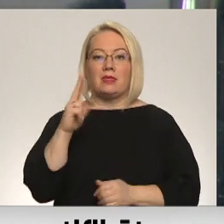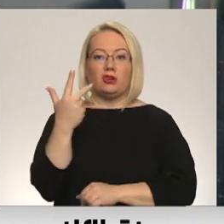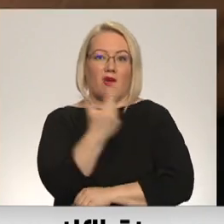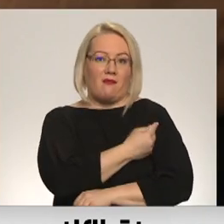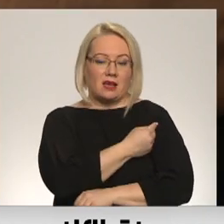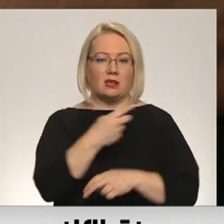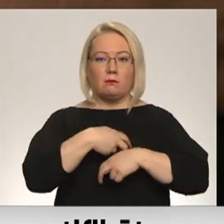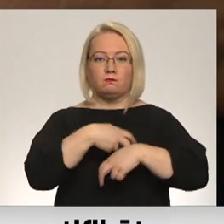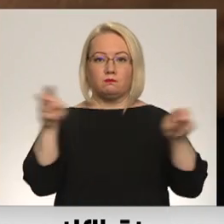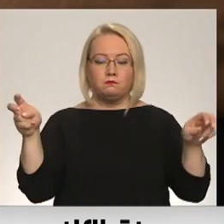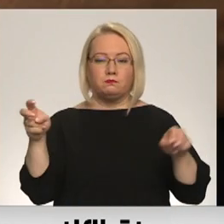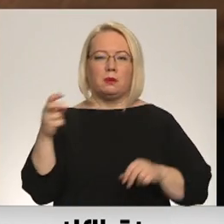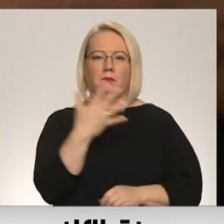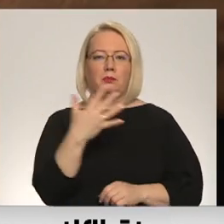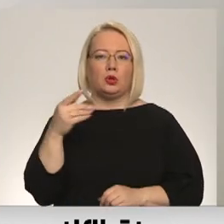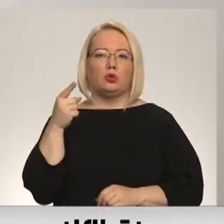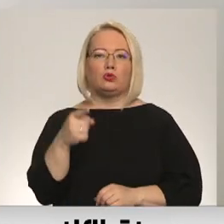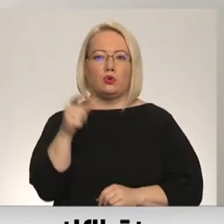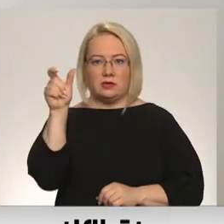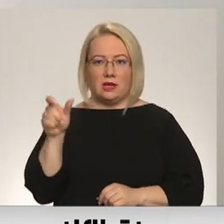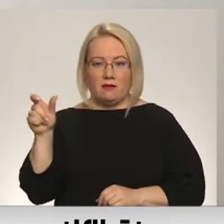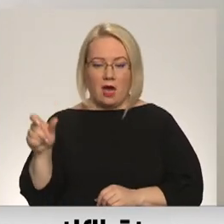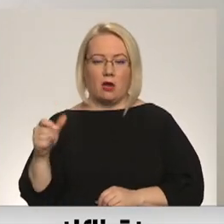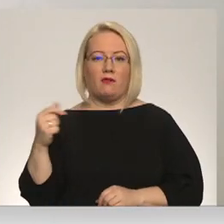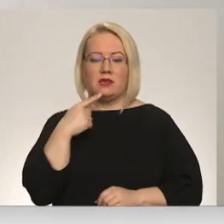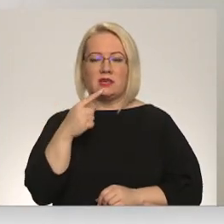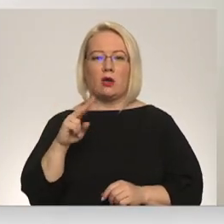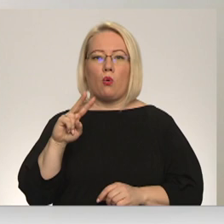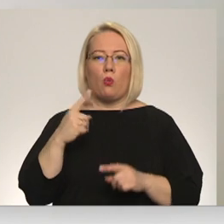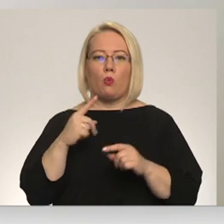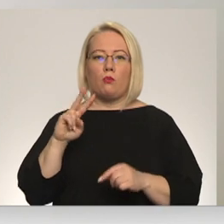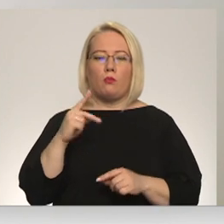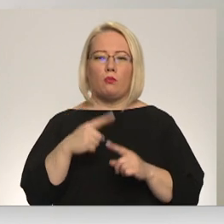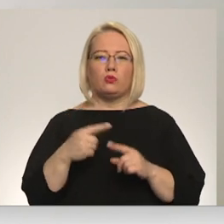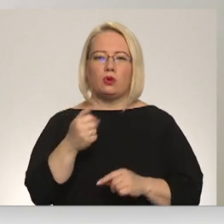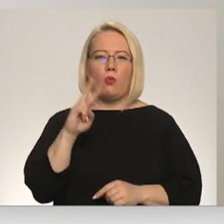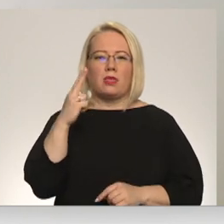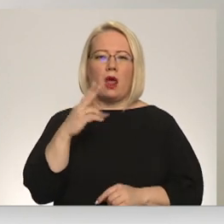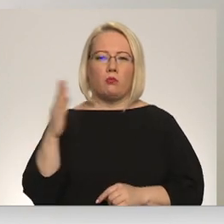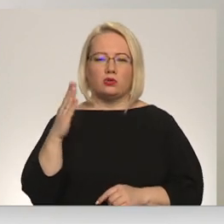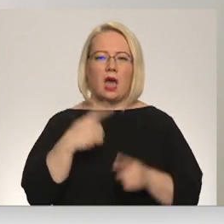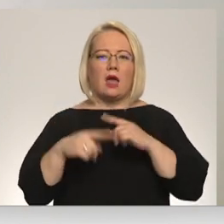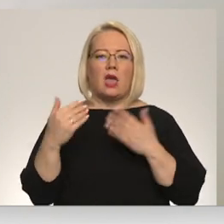55 tūkstošiem cilvēku. Gada otrajā pusē atjaunojām atkalīzīm sūtīšanu, un